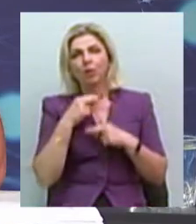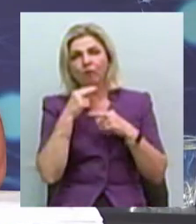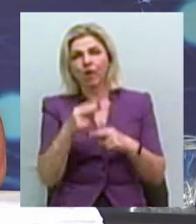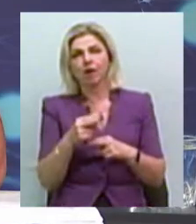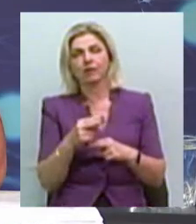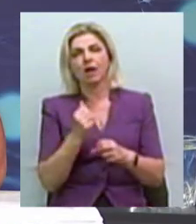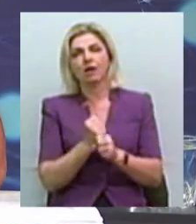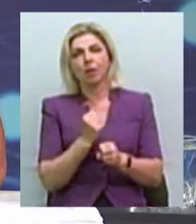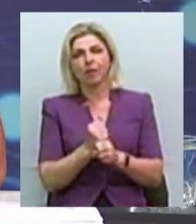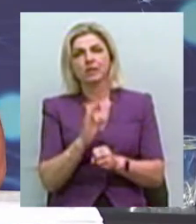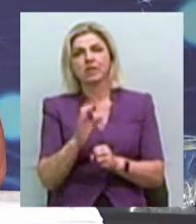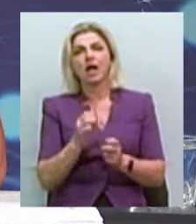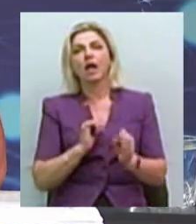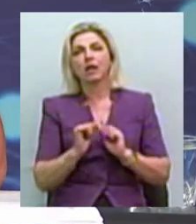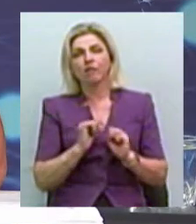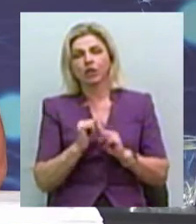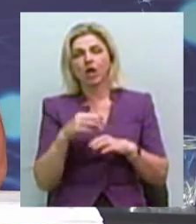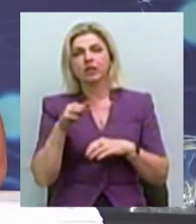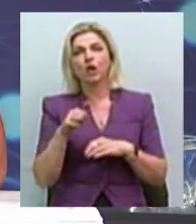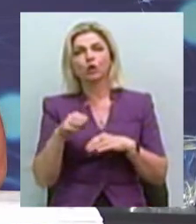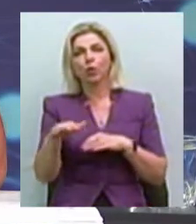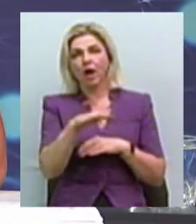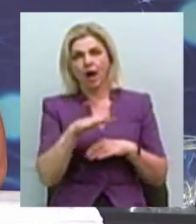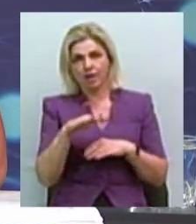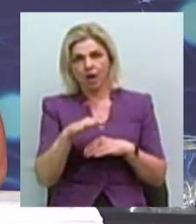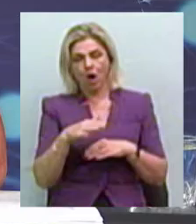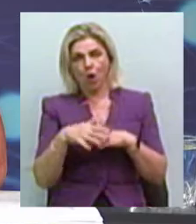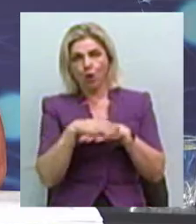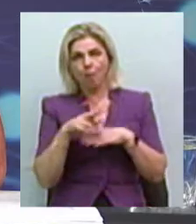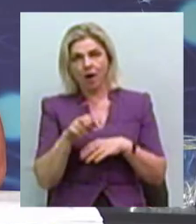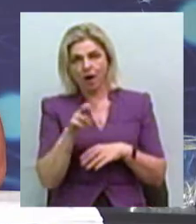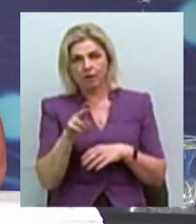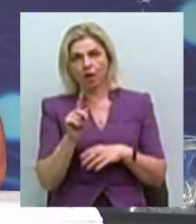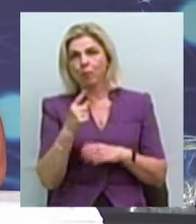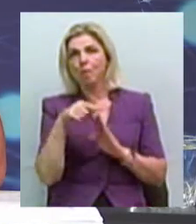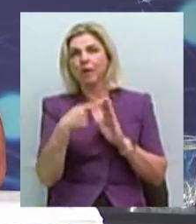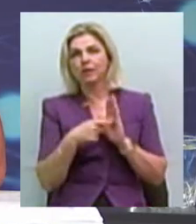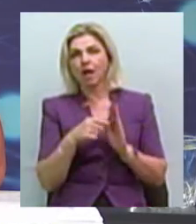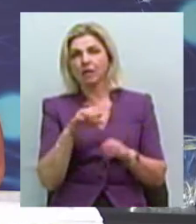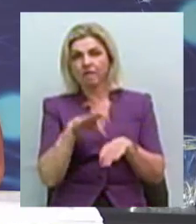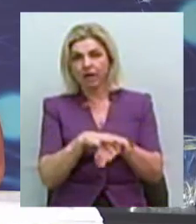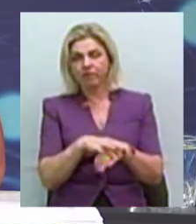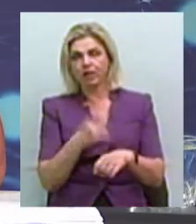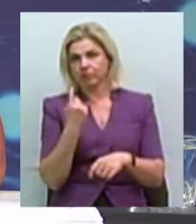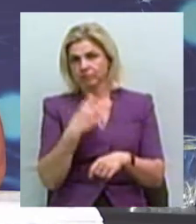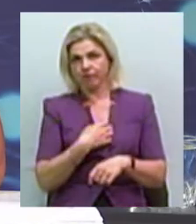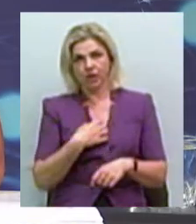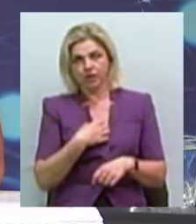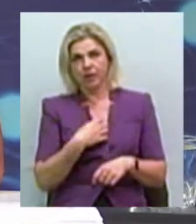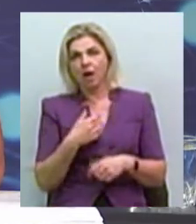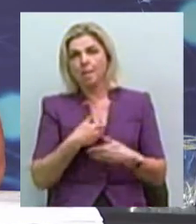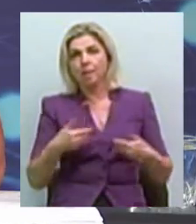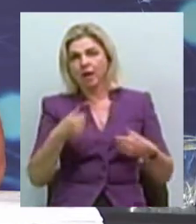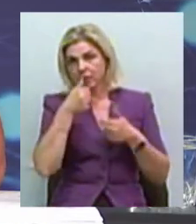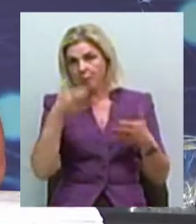роботі з керівниками територіальних громад. Тому що на даний час питання самовиявлення, воно стоїть найгостріше, тому що ми не